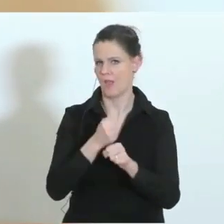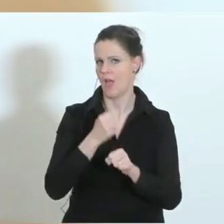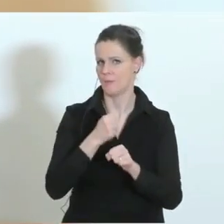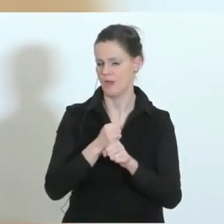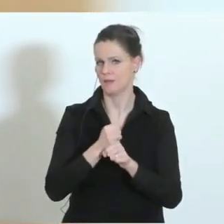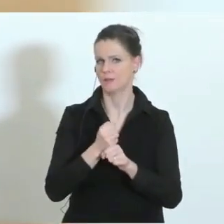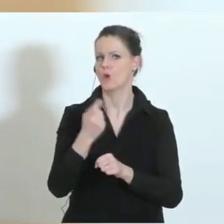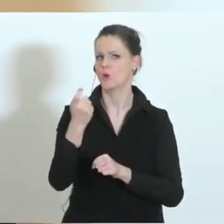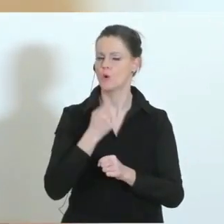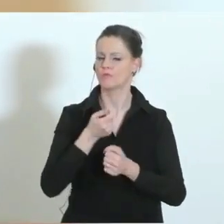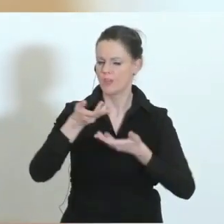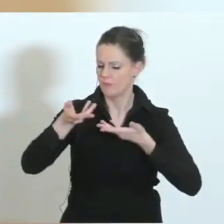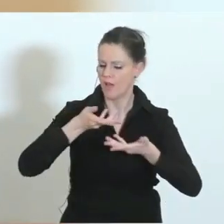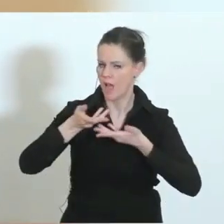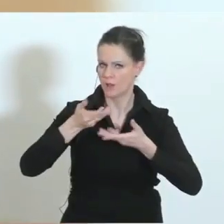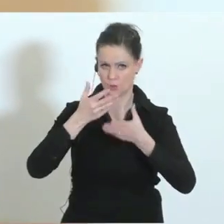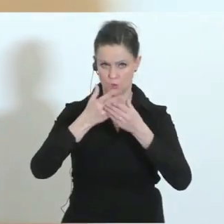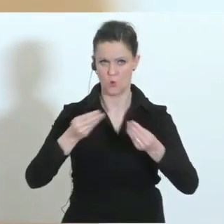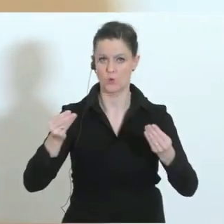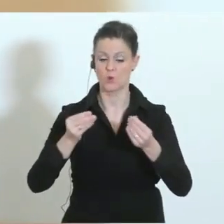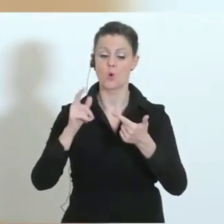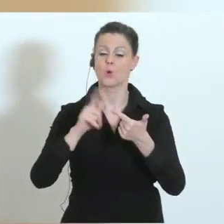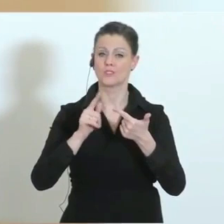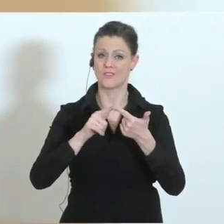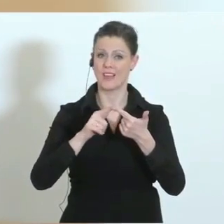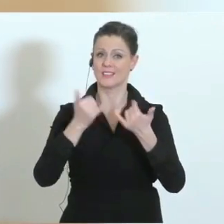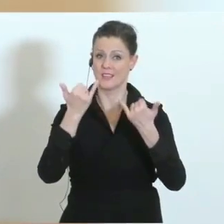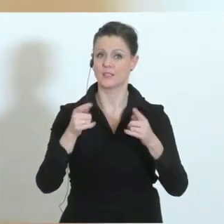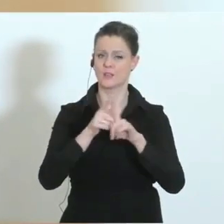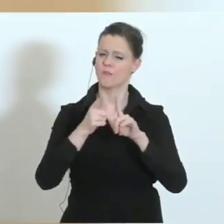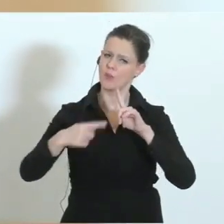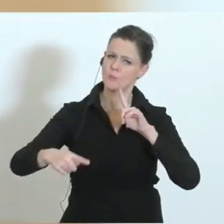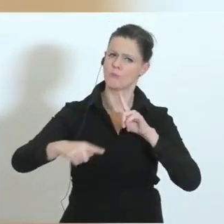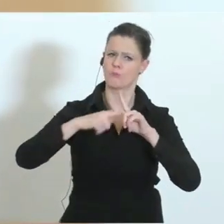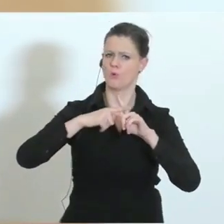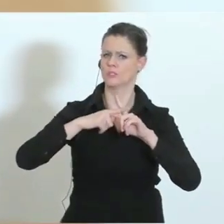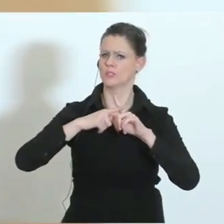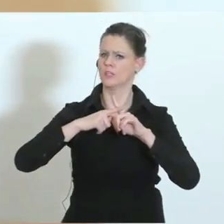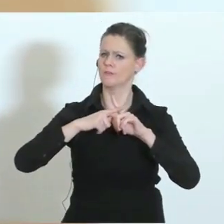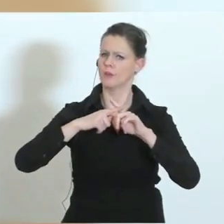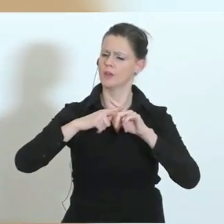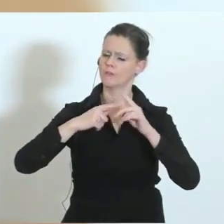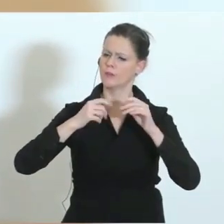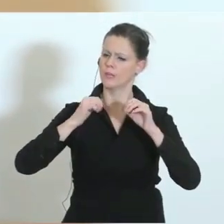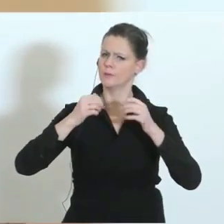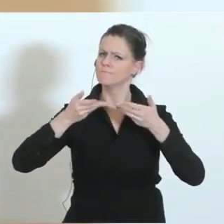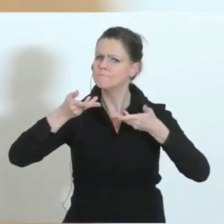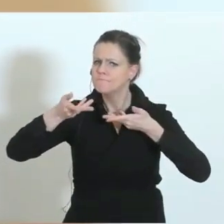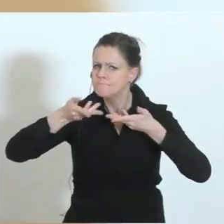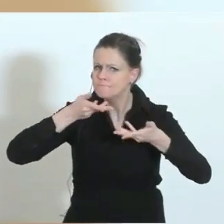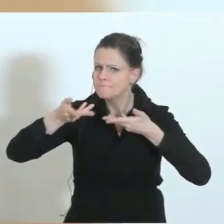Verhandlungslösung gibt. Und zweitens sind wir in einem sehr positiven Abstimmungsprozess mit den Ländern, damit wir